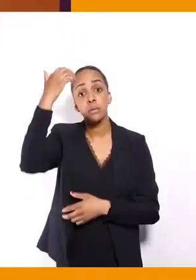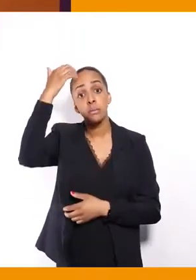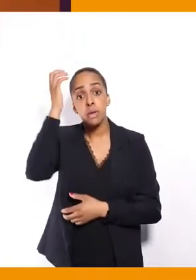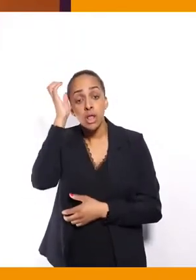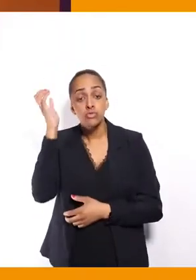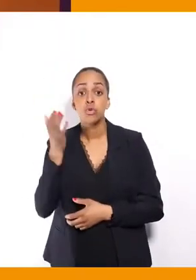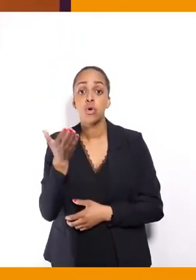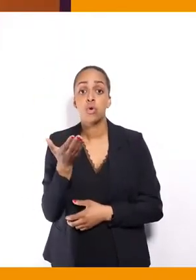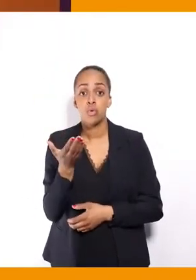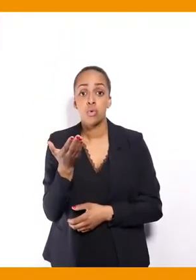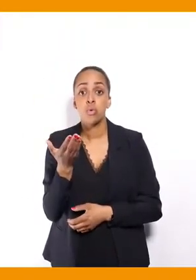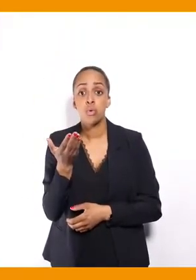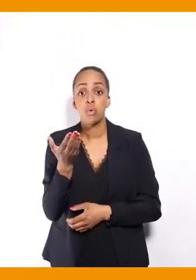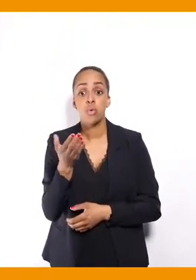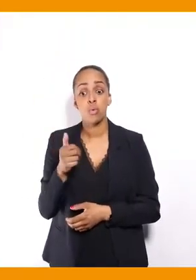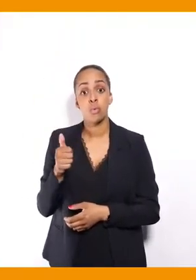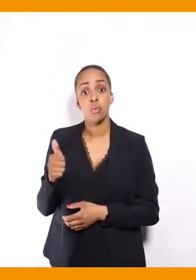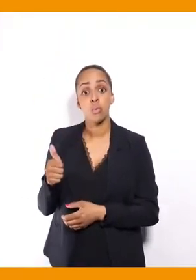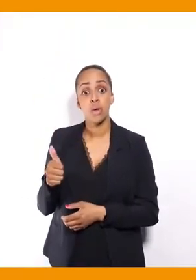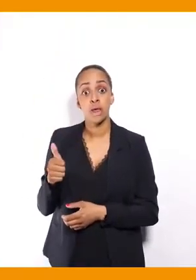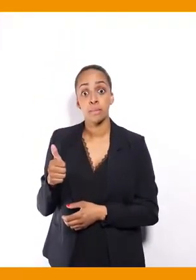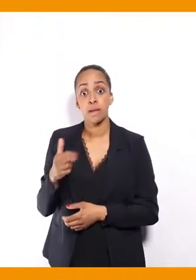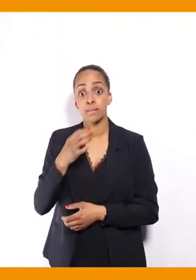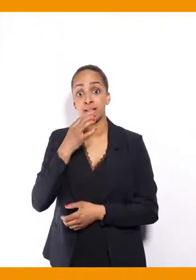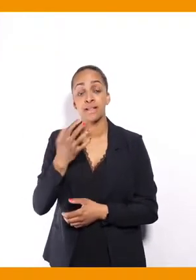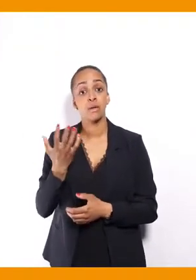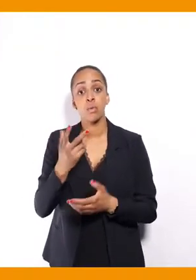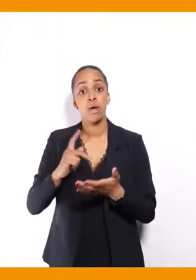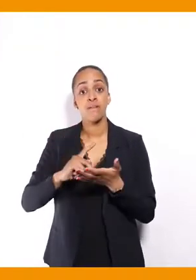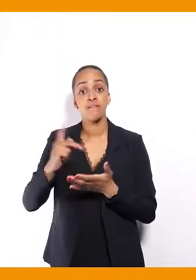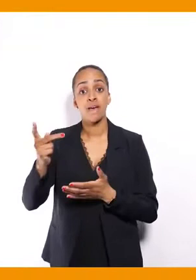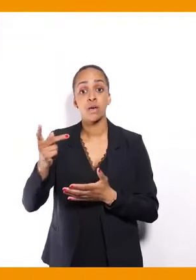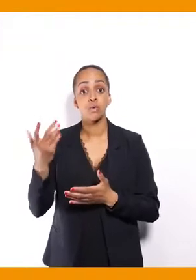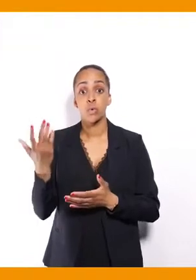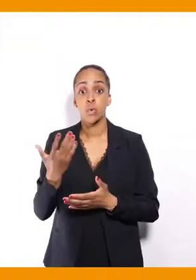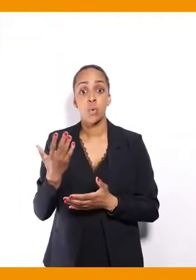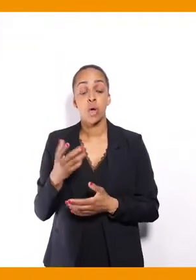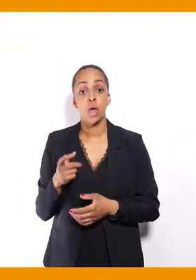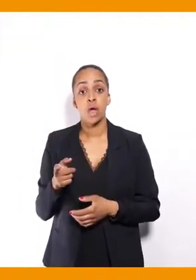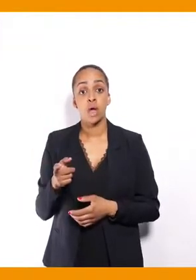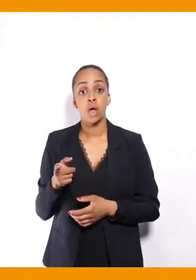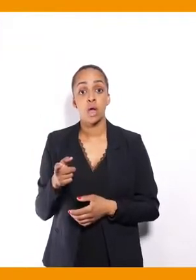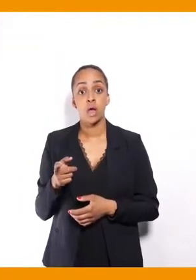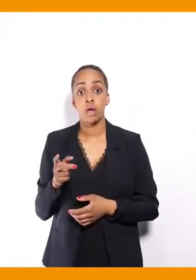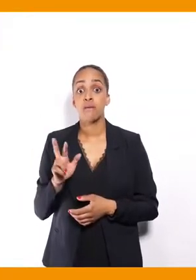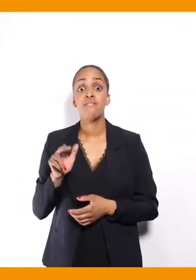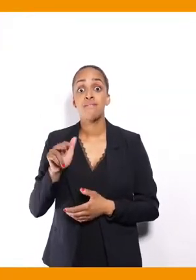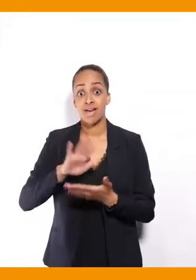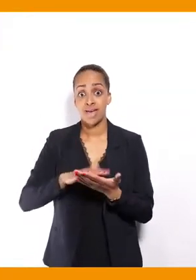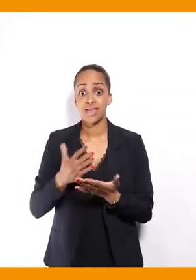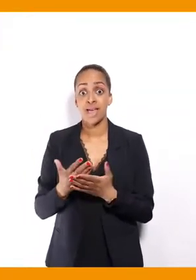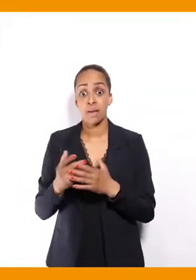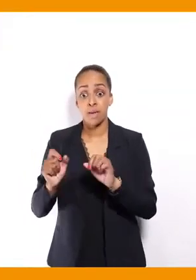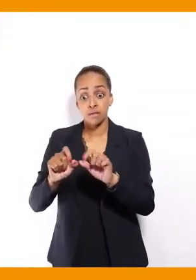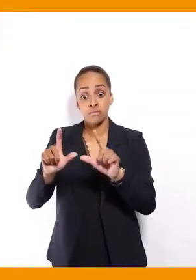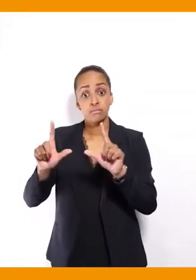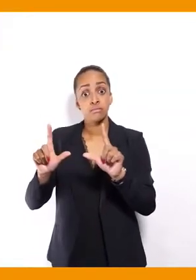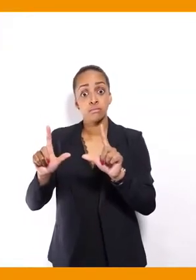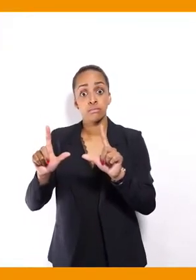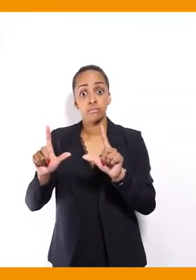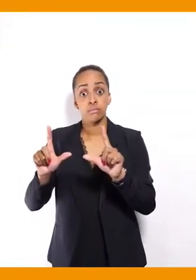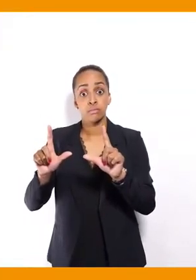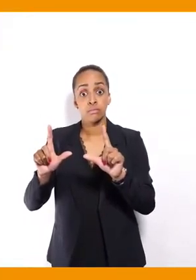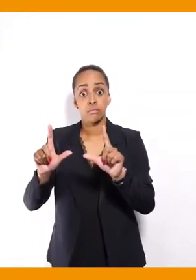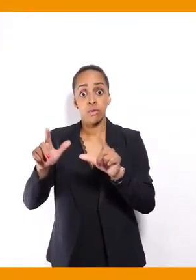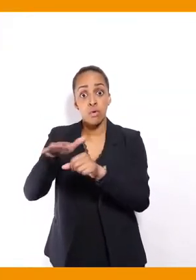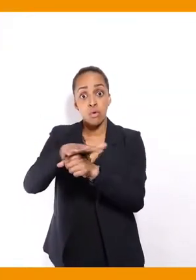en fait, prévoit sur ses versions accessibles un espace vraiment grand pour l'interprète qui occupe toute la